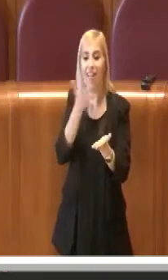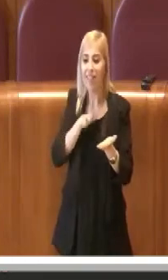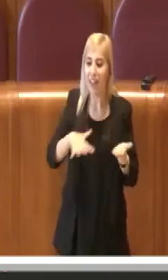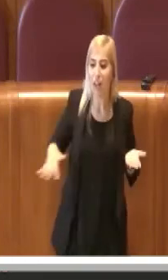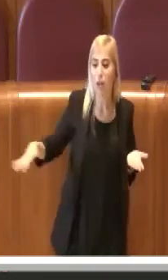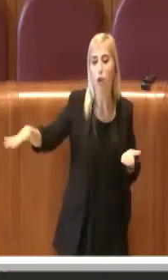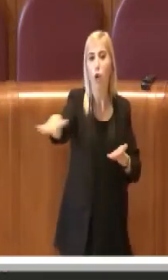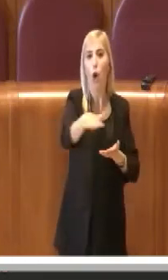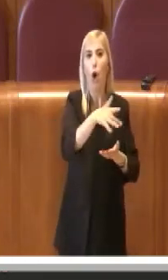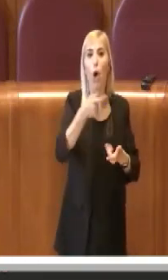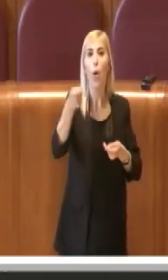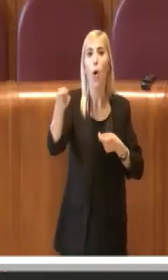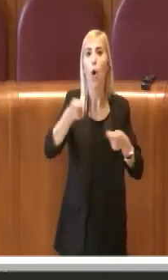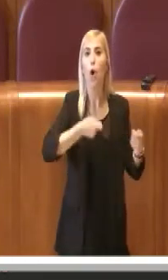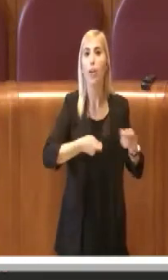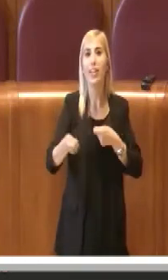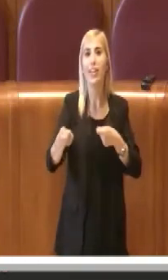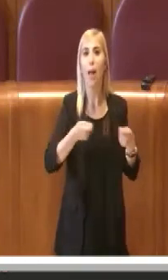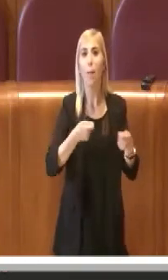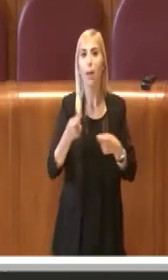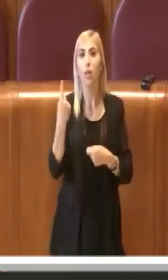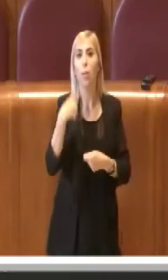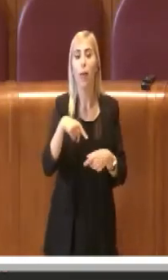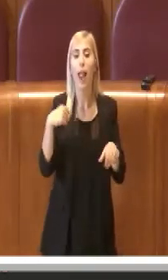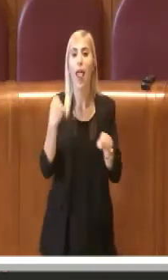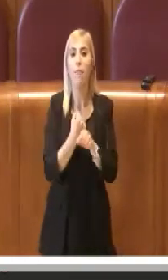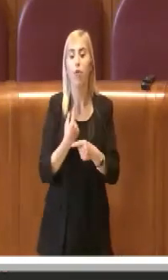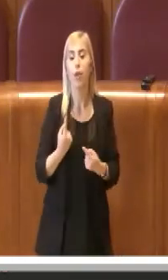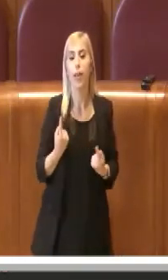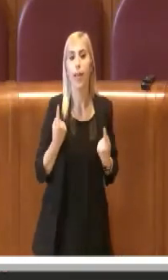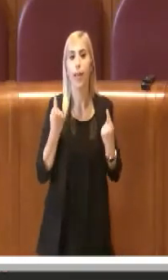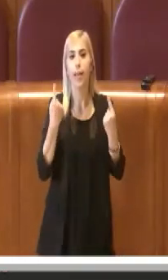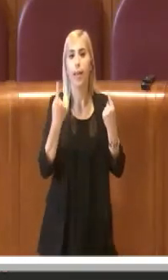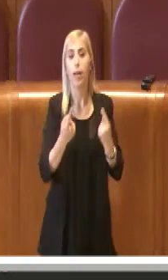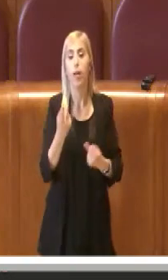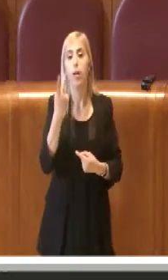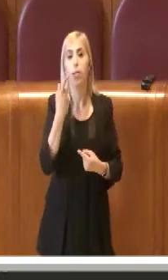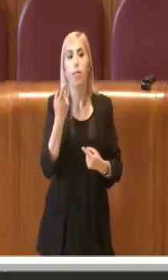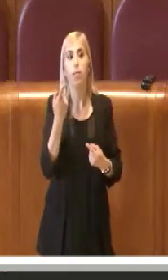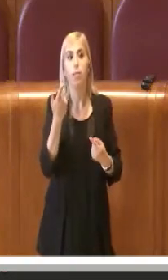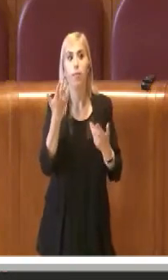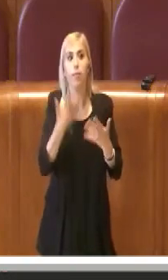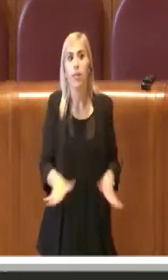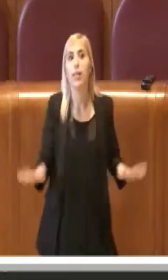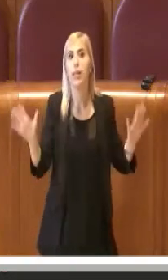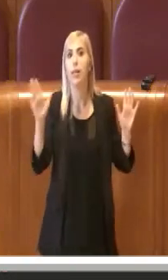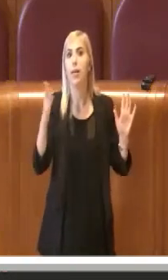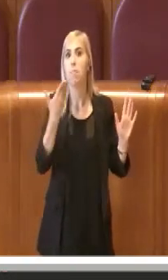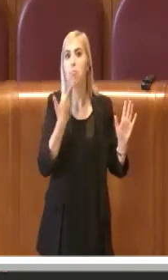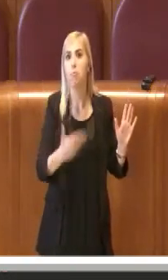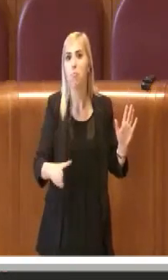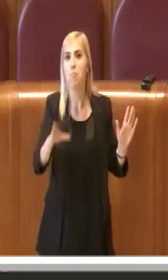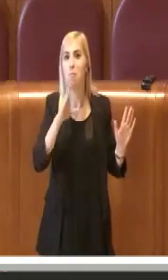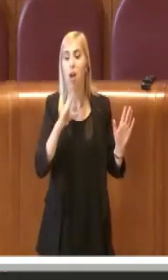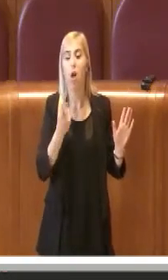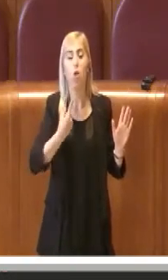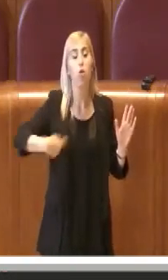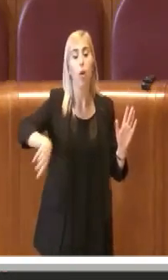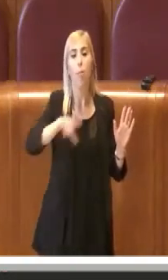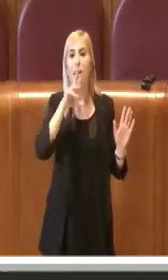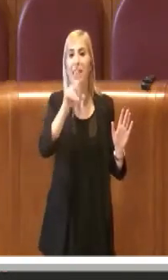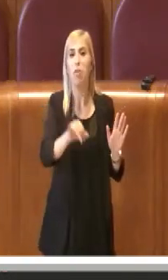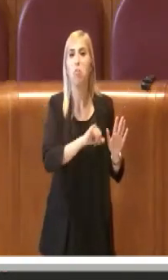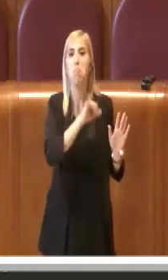coordinamento in attesa che questi lavori possano trovare completamento, quindi nessuno ha mai detto che